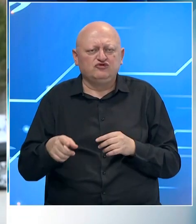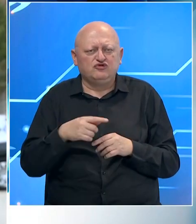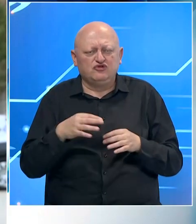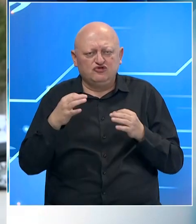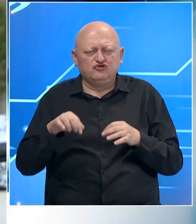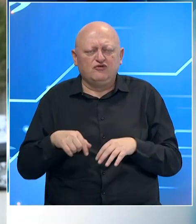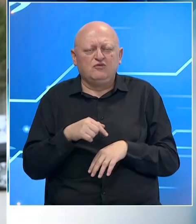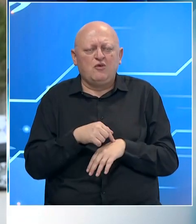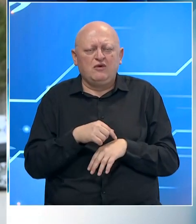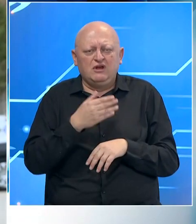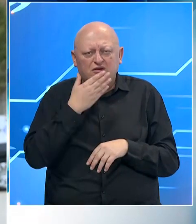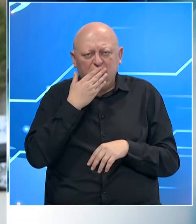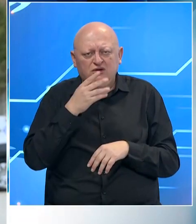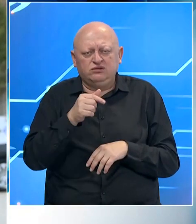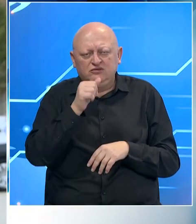ovih momenata.